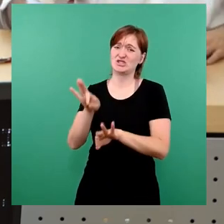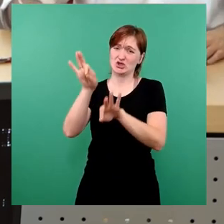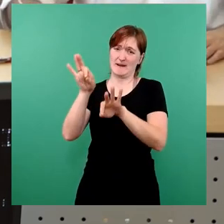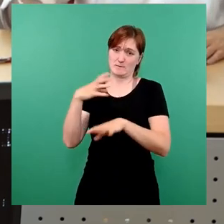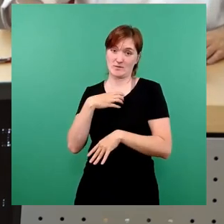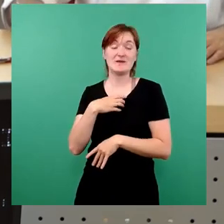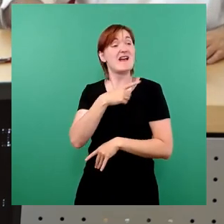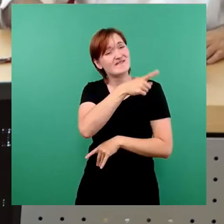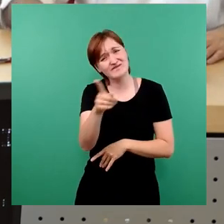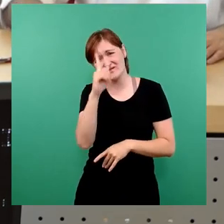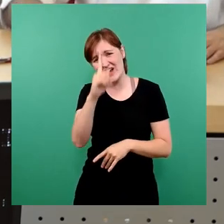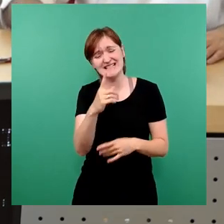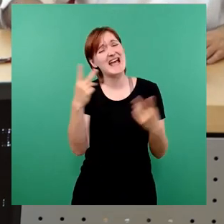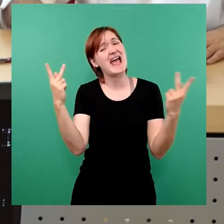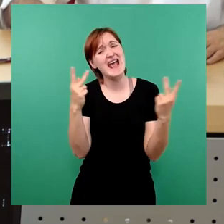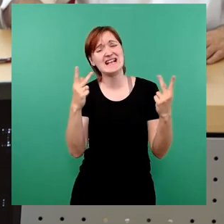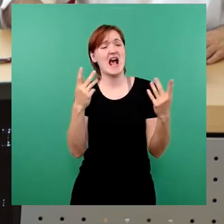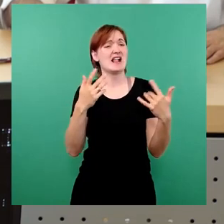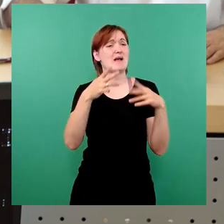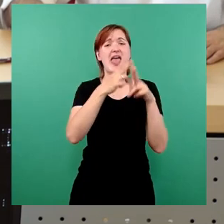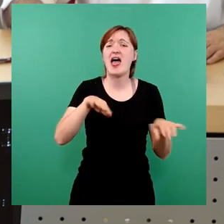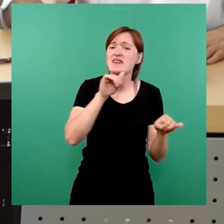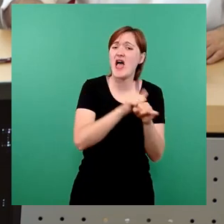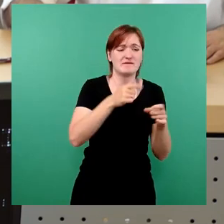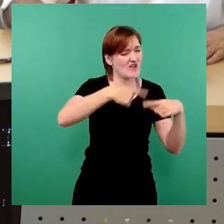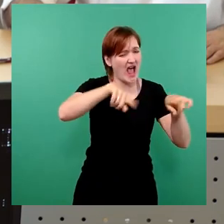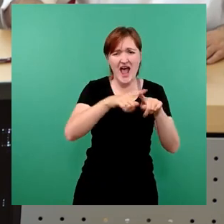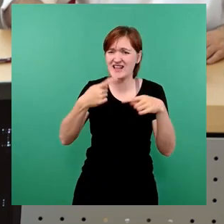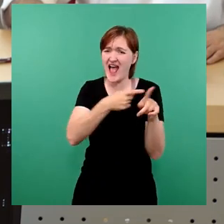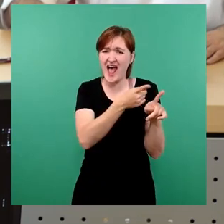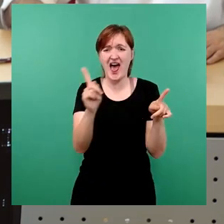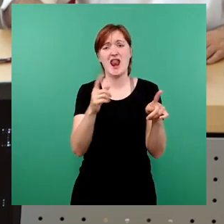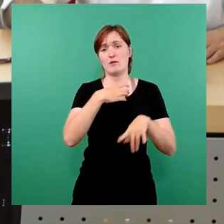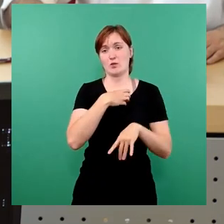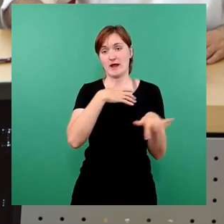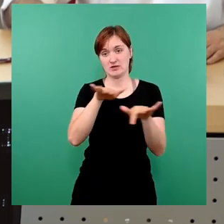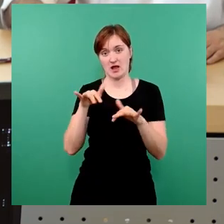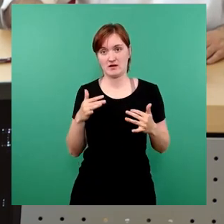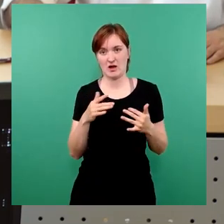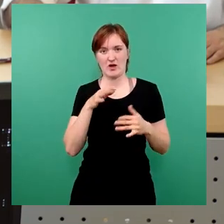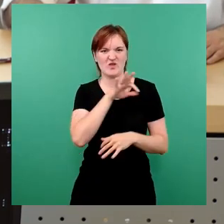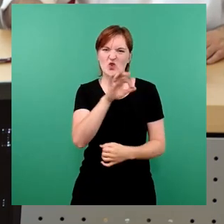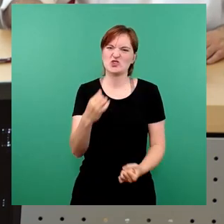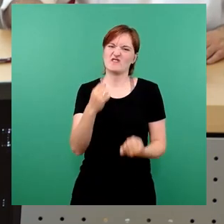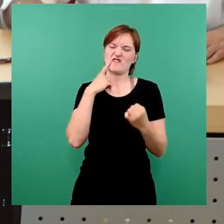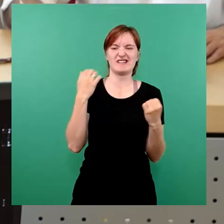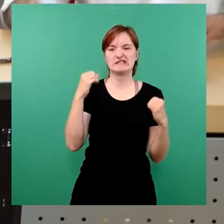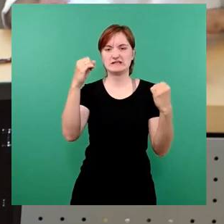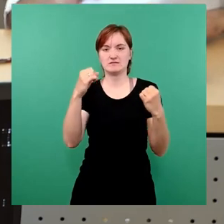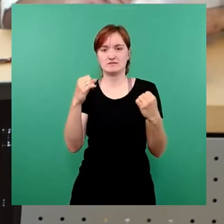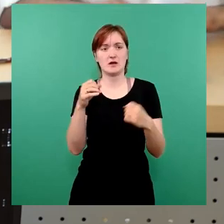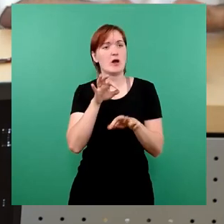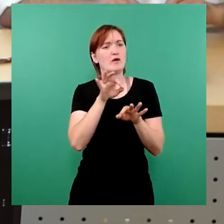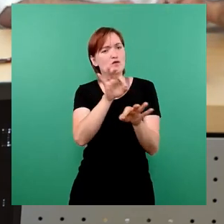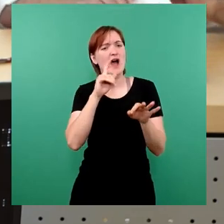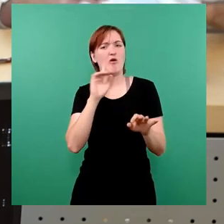aus jedem beliebigen ehrenamtlichen Verein. So, dass denen das Leben heute natürlich umso schwerer gemacht wird und wir dort